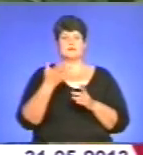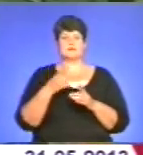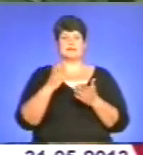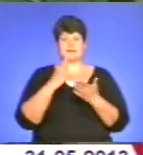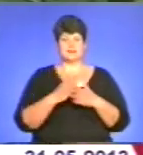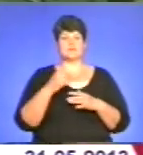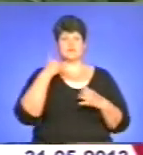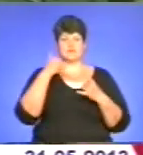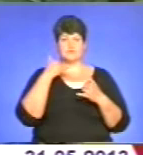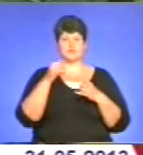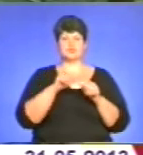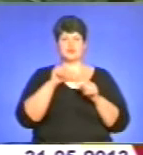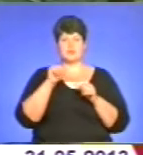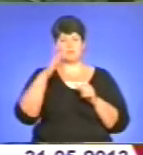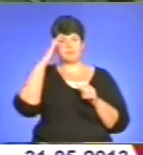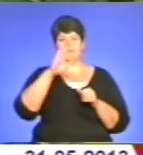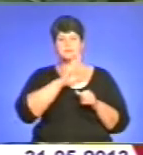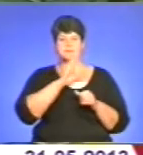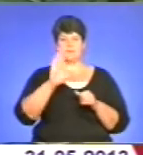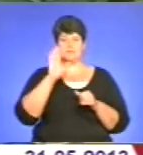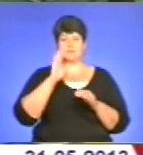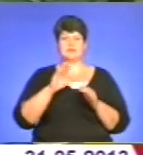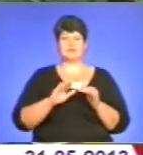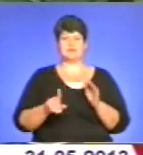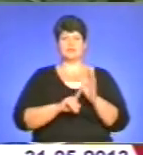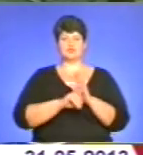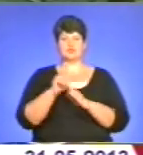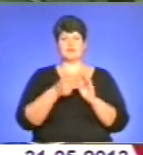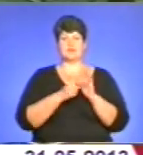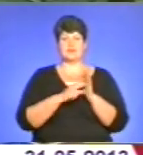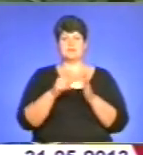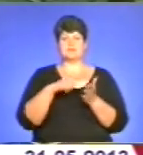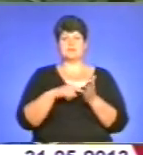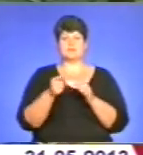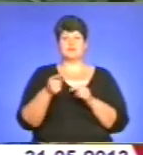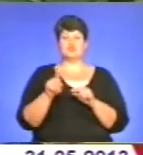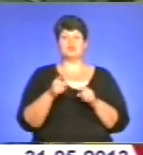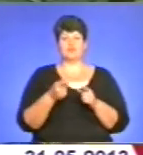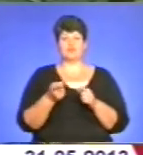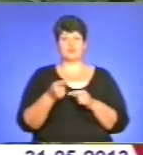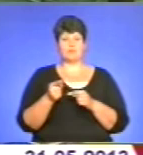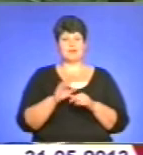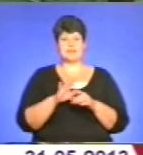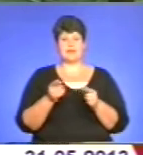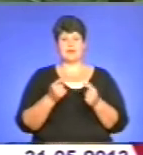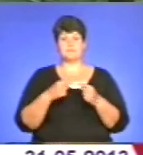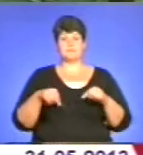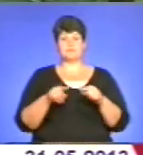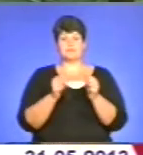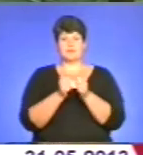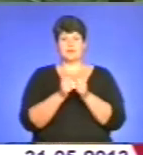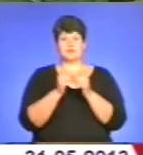дзвінки, зокрема від батьків, учнів початкових класів міста Тернополя. Про те, чому в місті Тернополі не організовуються пришкільні табори.